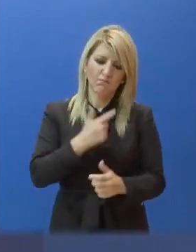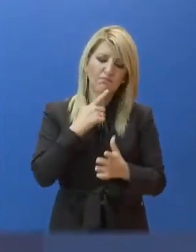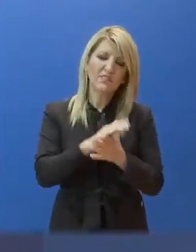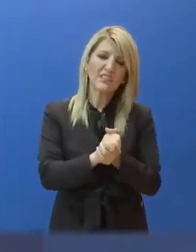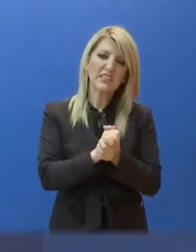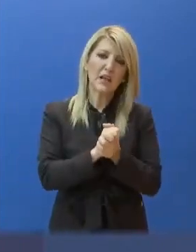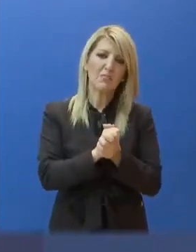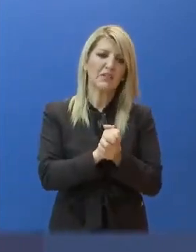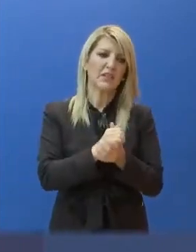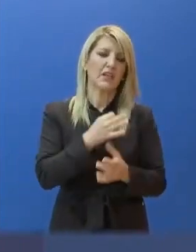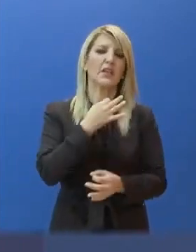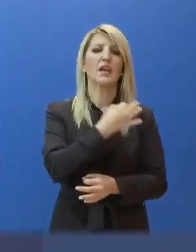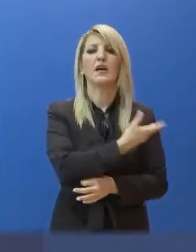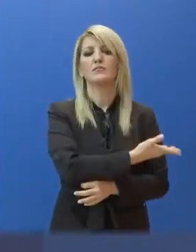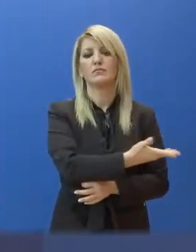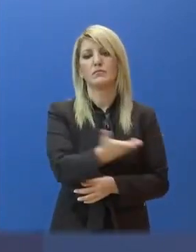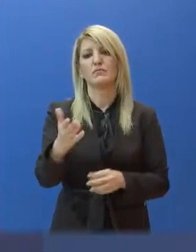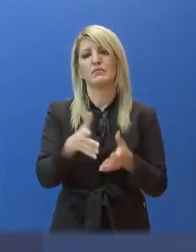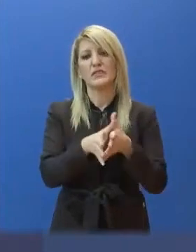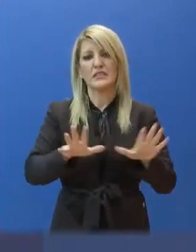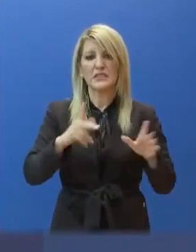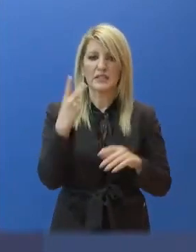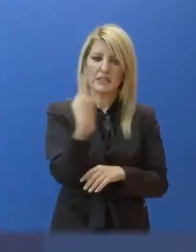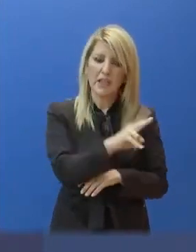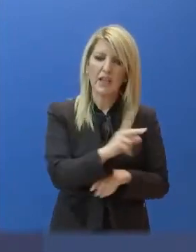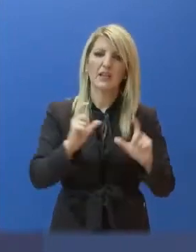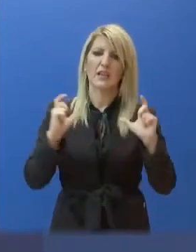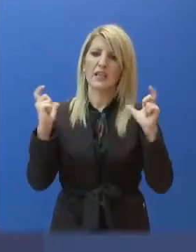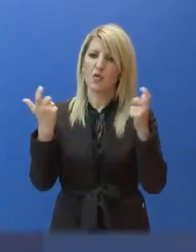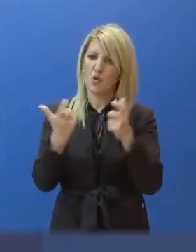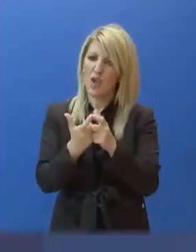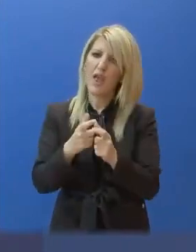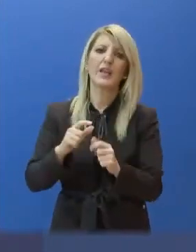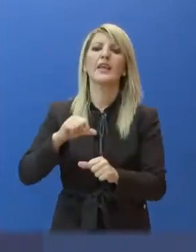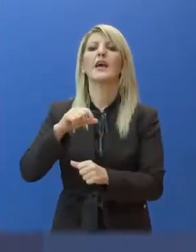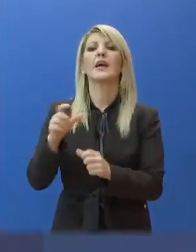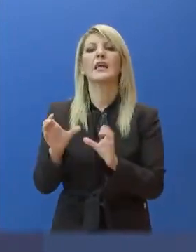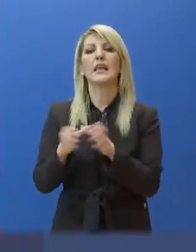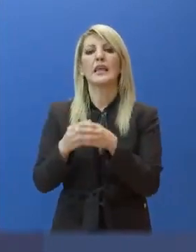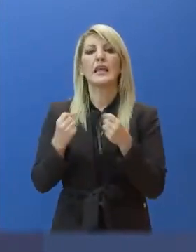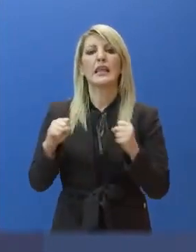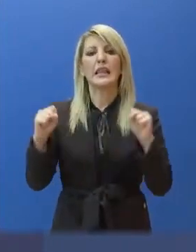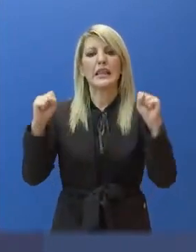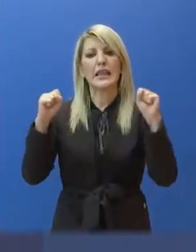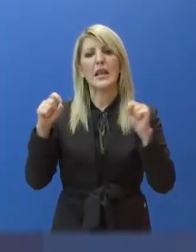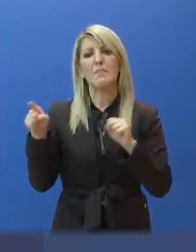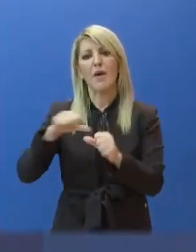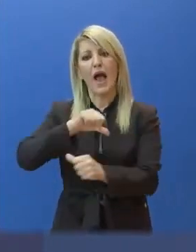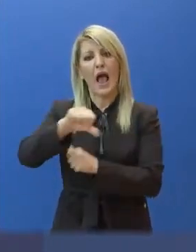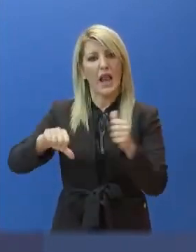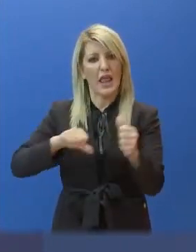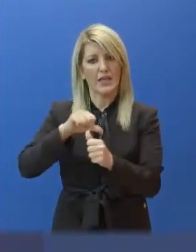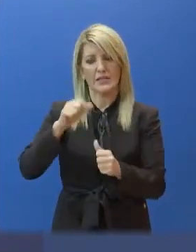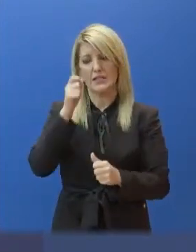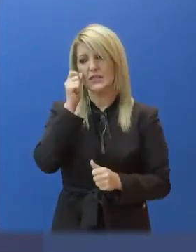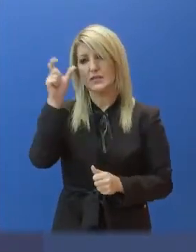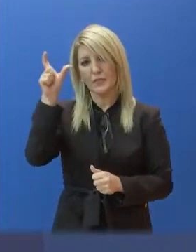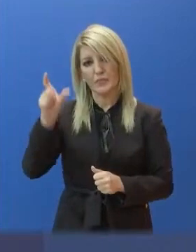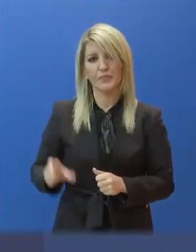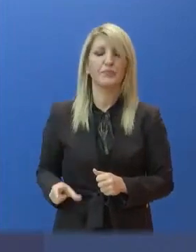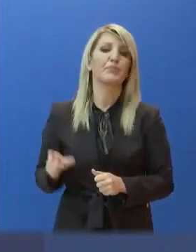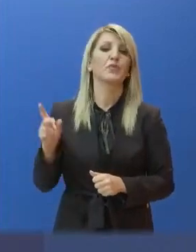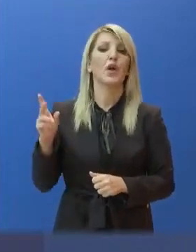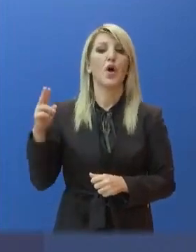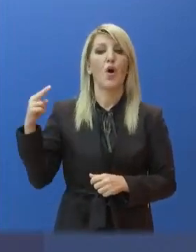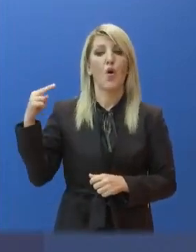οικείους της, οικογένειά της, στο κίνημα αλλαγής. Ο Πρωθυπουργός Κυριάκος Νητωτάκης προσγειώνεται σε λίγα λεπτά στη Σαουδική Αραβία.